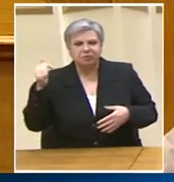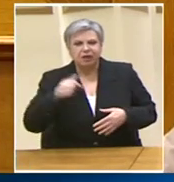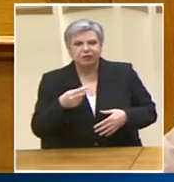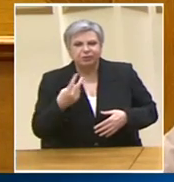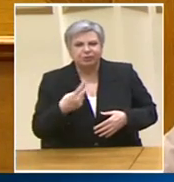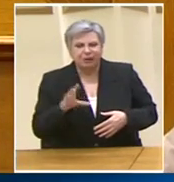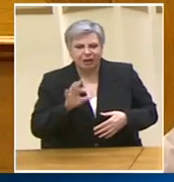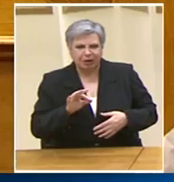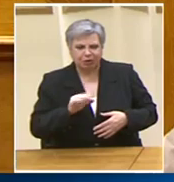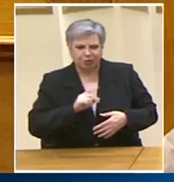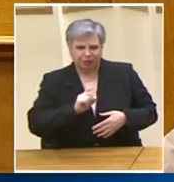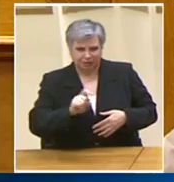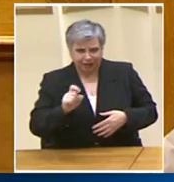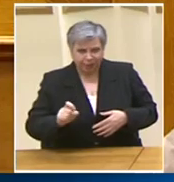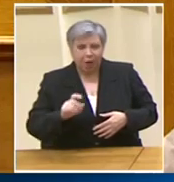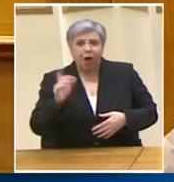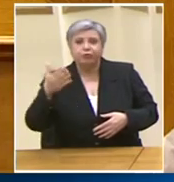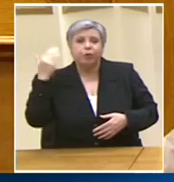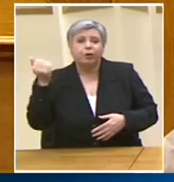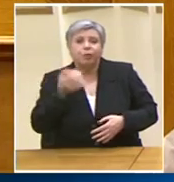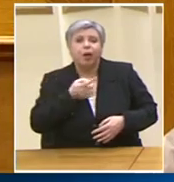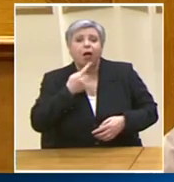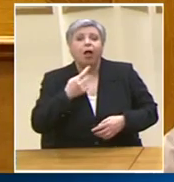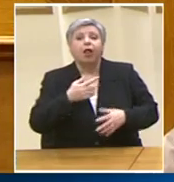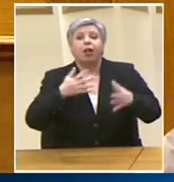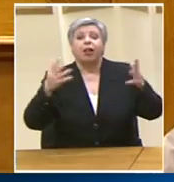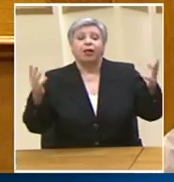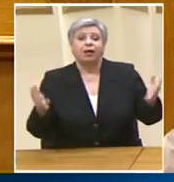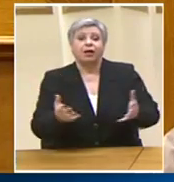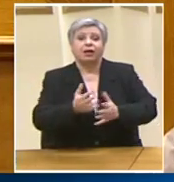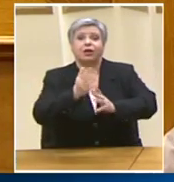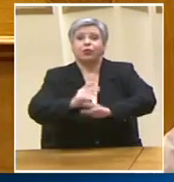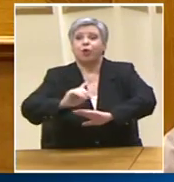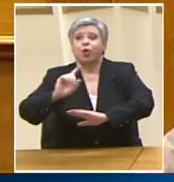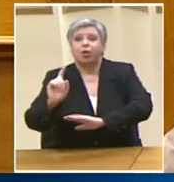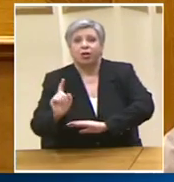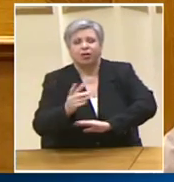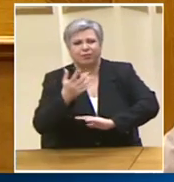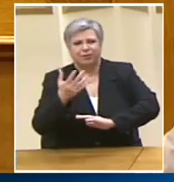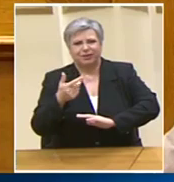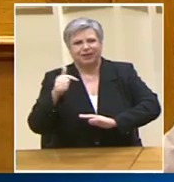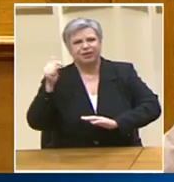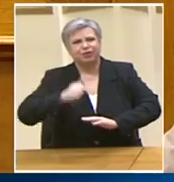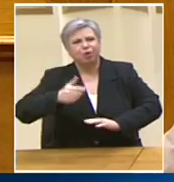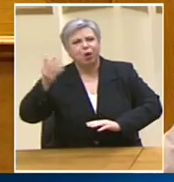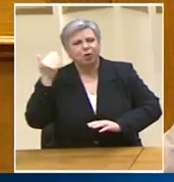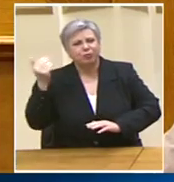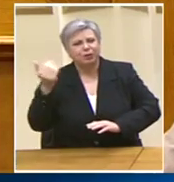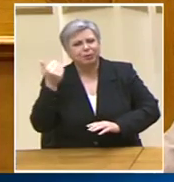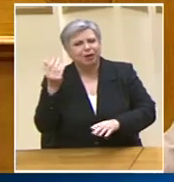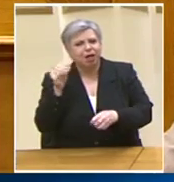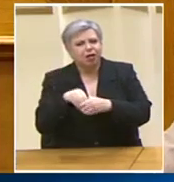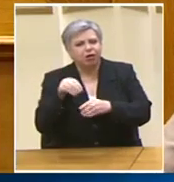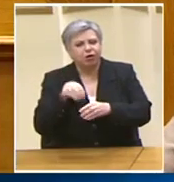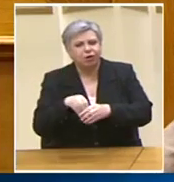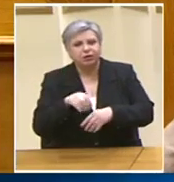Το θαύμα για το οποίο χύθηκαν τόνοι Μελανιού προεκλογικά Αυτή ήταν η